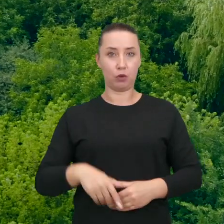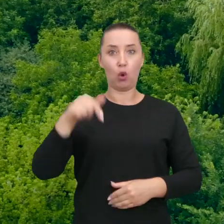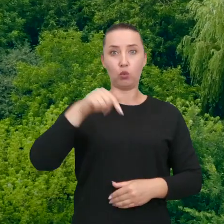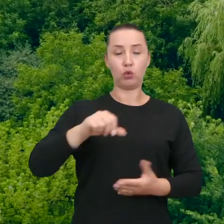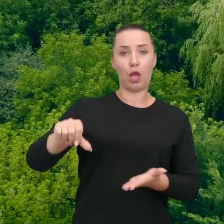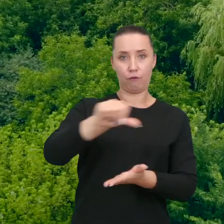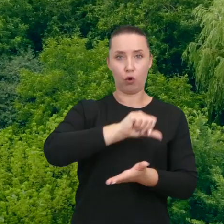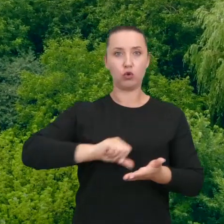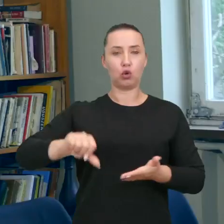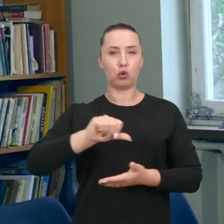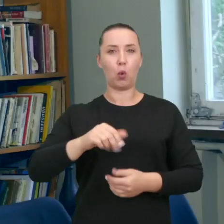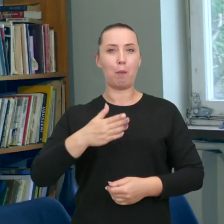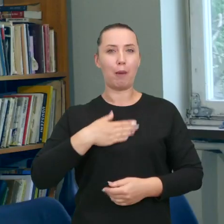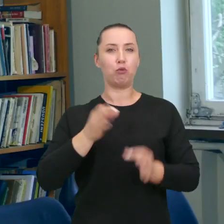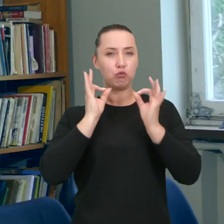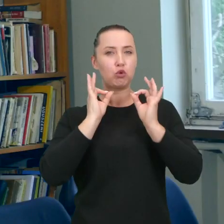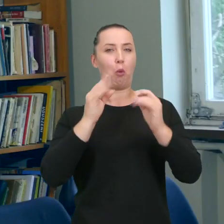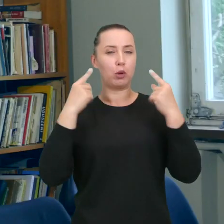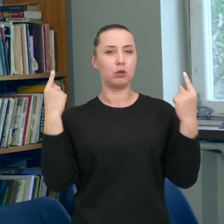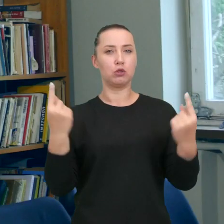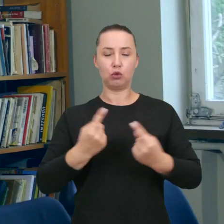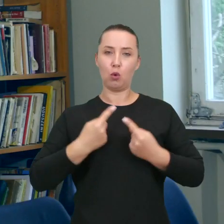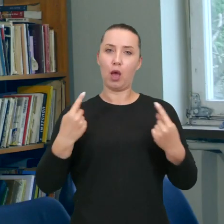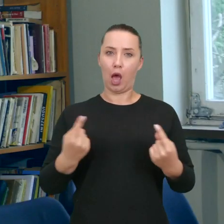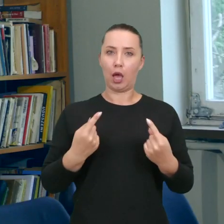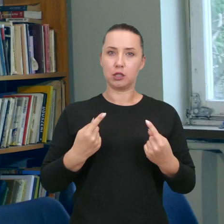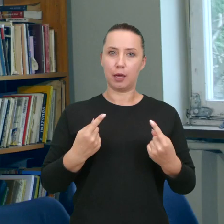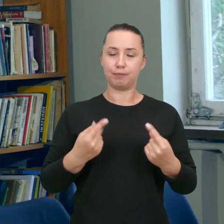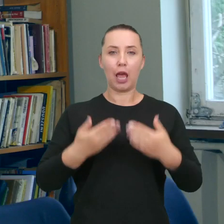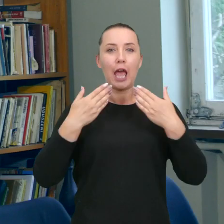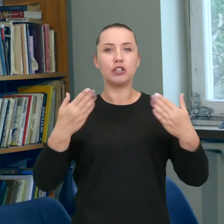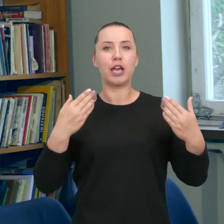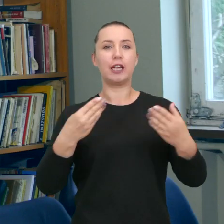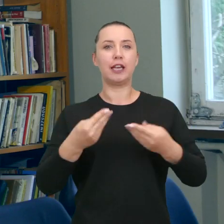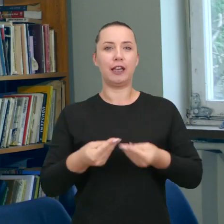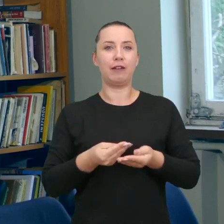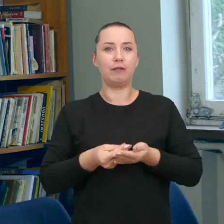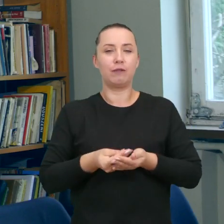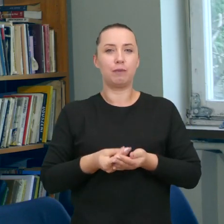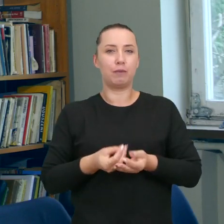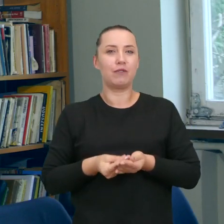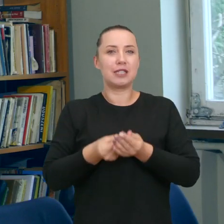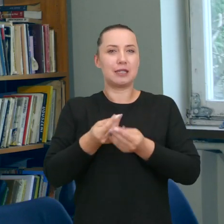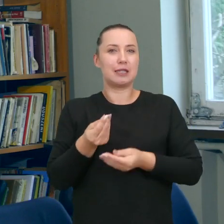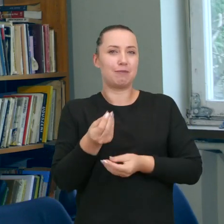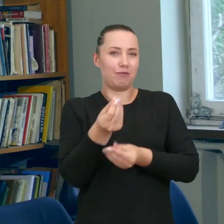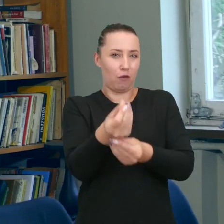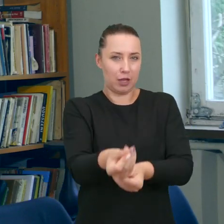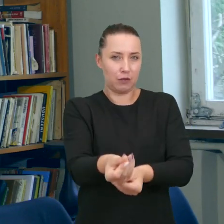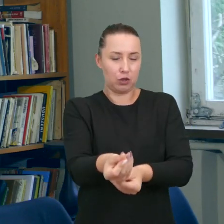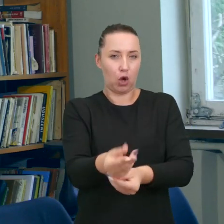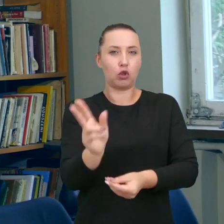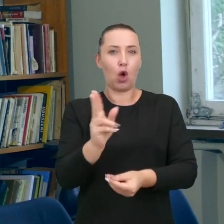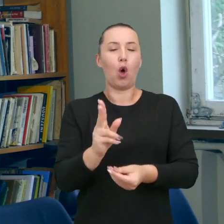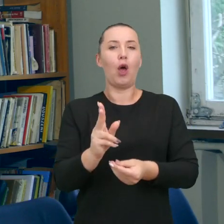Tutaj w ośrodku jesteśmy w takiej komfortowej sytuacji, że dzięki darczyńcom, którzy wspomagają